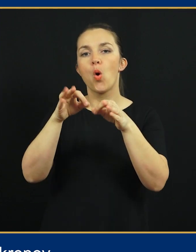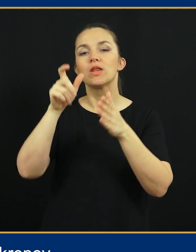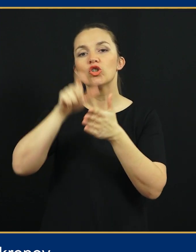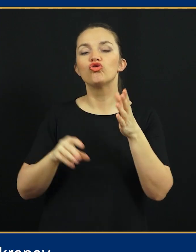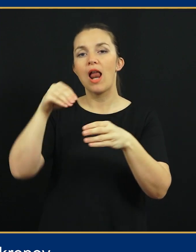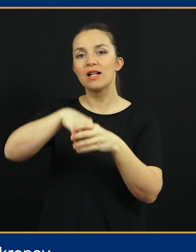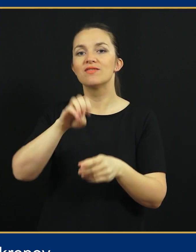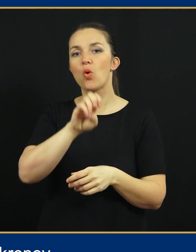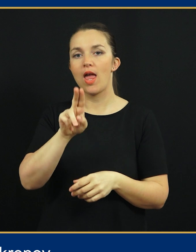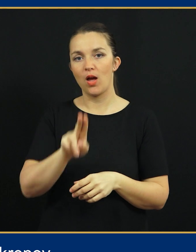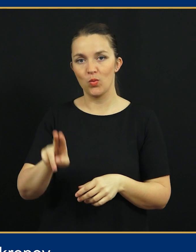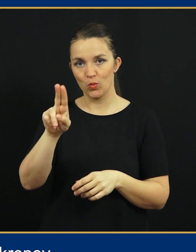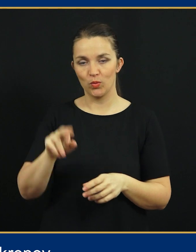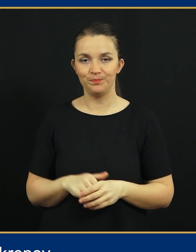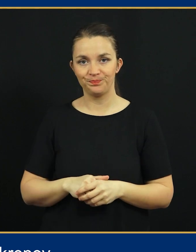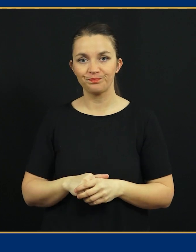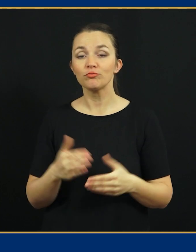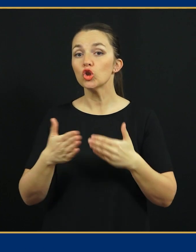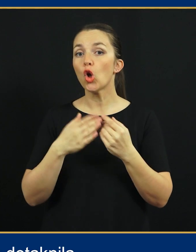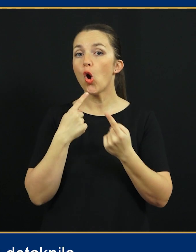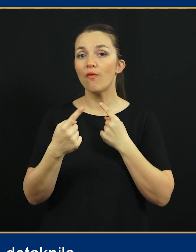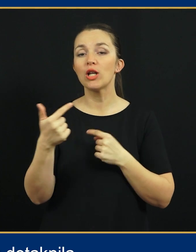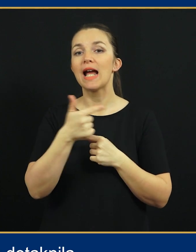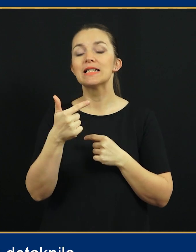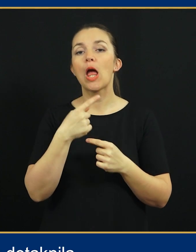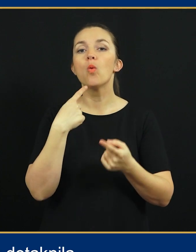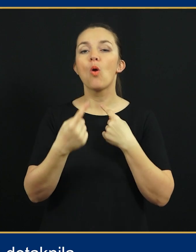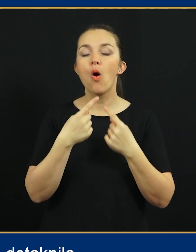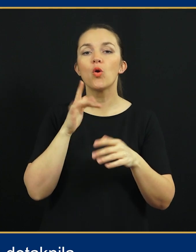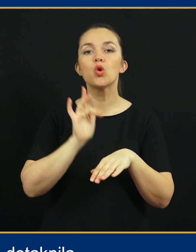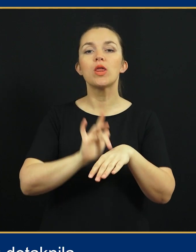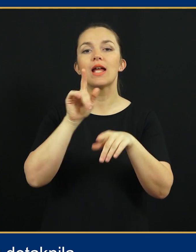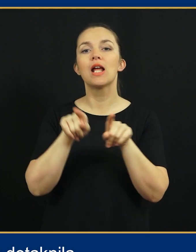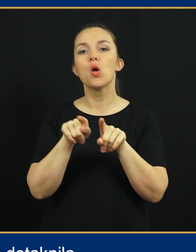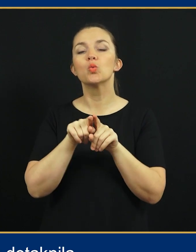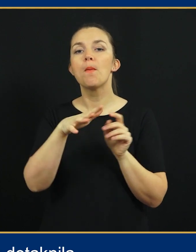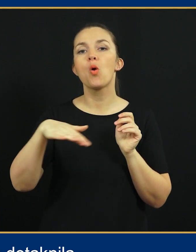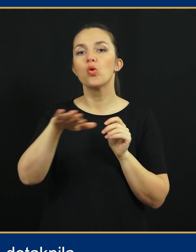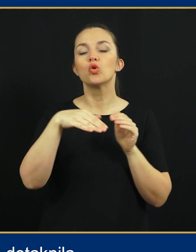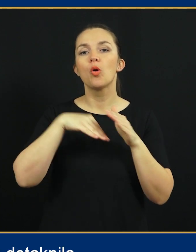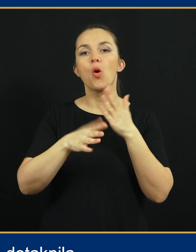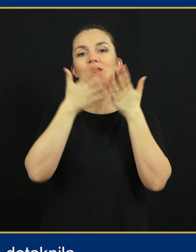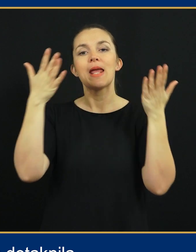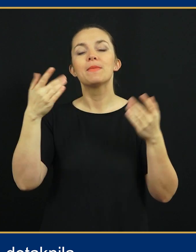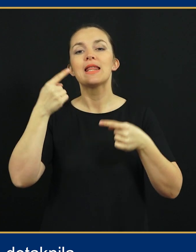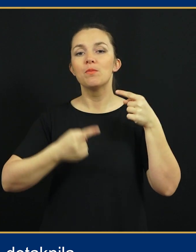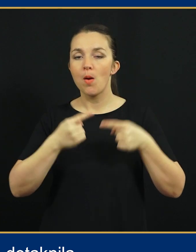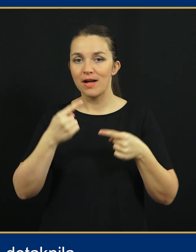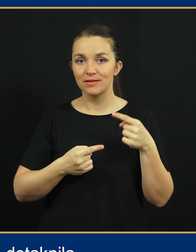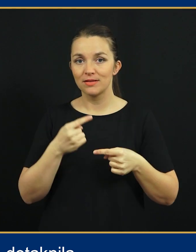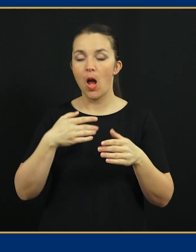poti k članstvu v EU. Sogovornika sta se v pogovoru dotaknila tudi področji podnebne